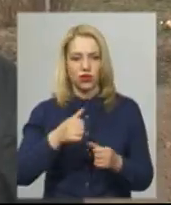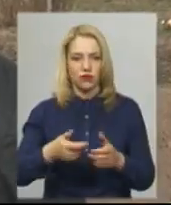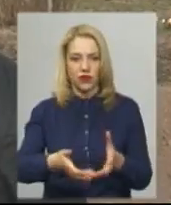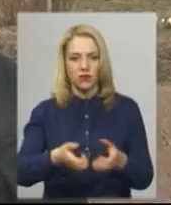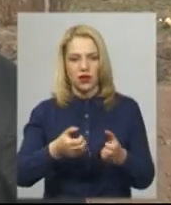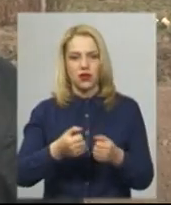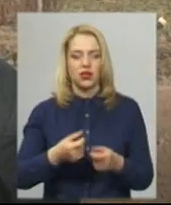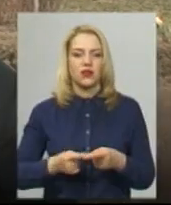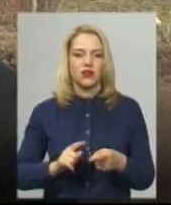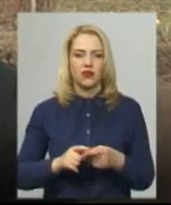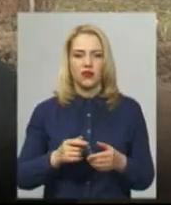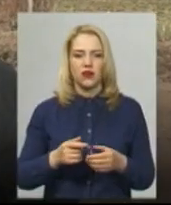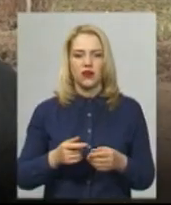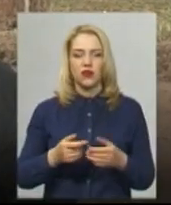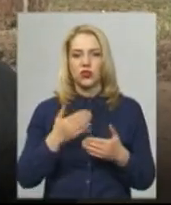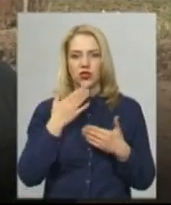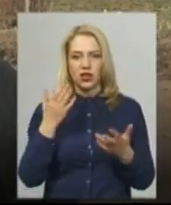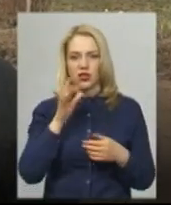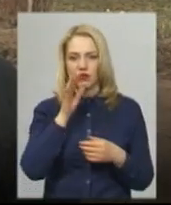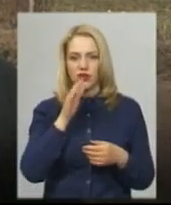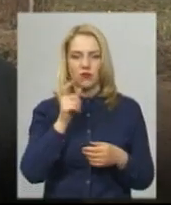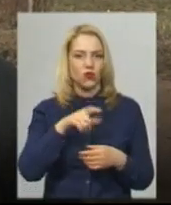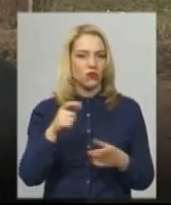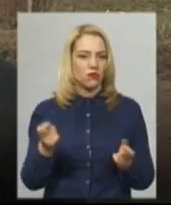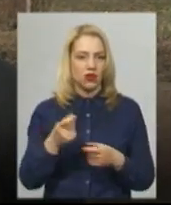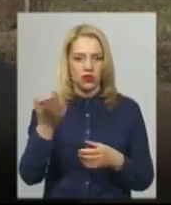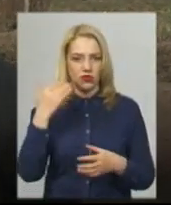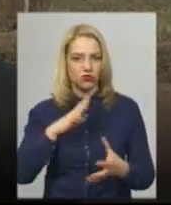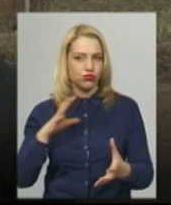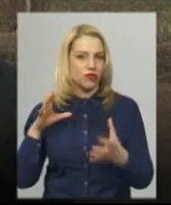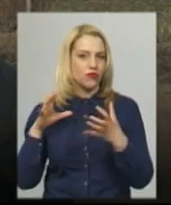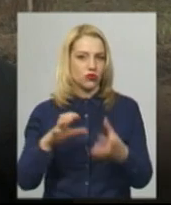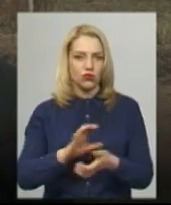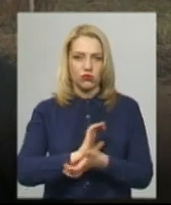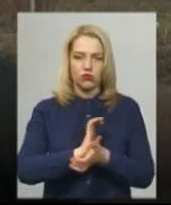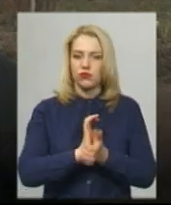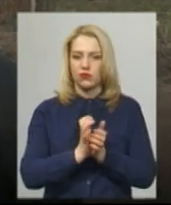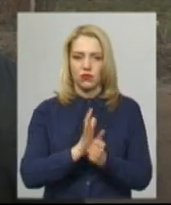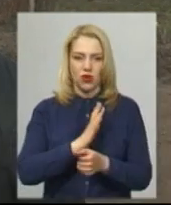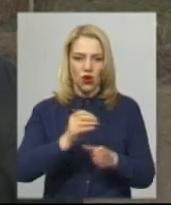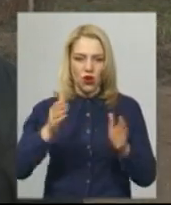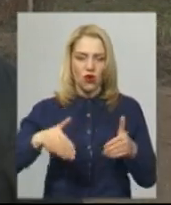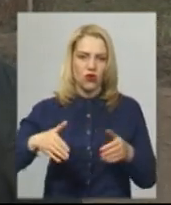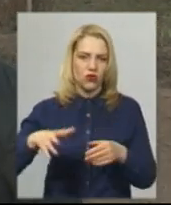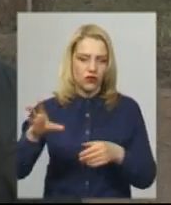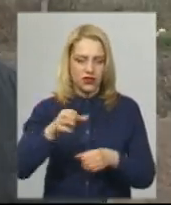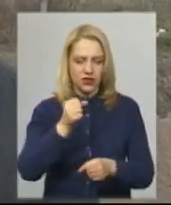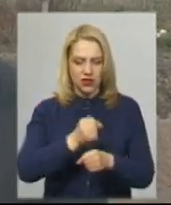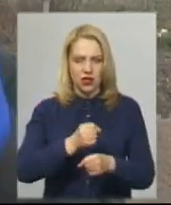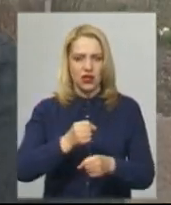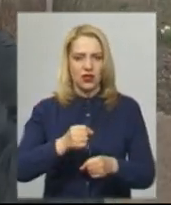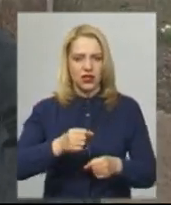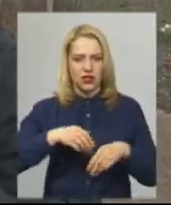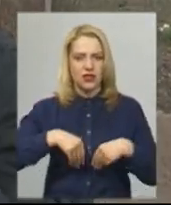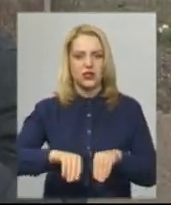Насліднє часу людей дуже мало, а раніше тако їдеш, то автобусом кушать людей на городах, всі працюють, всі садять.